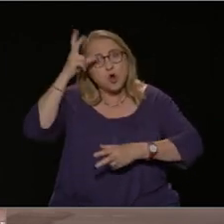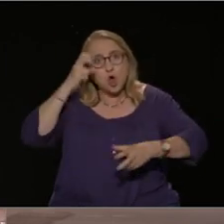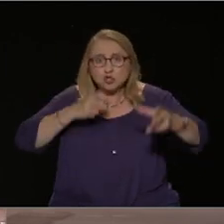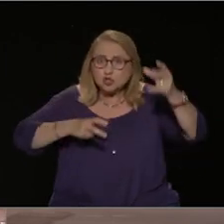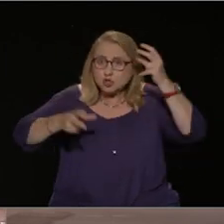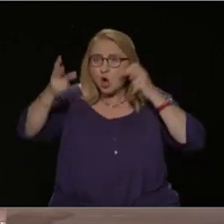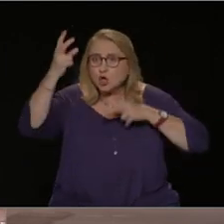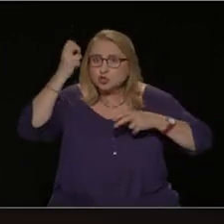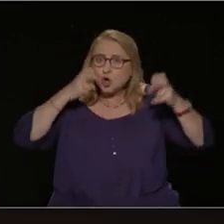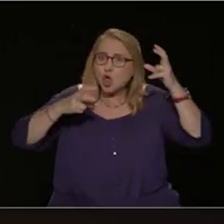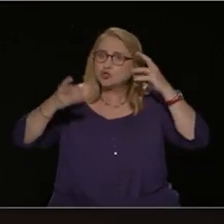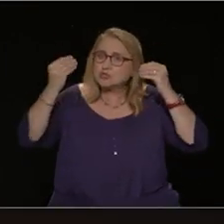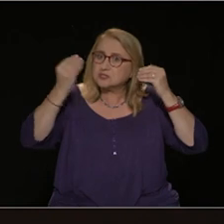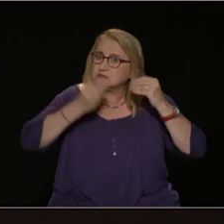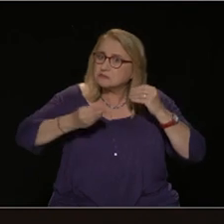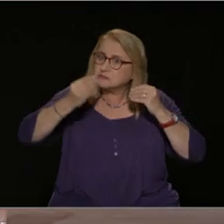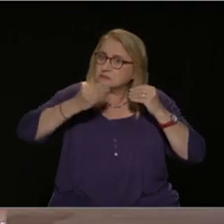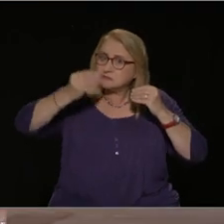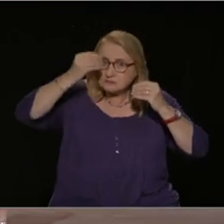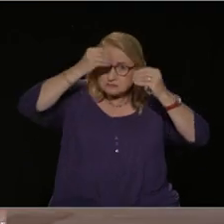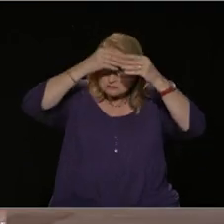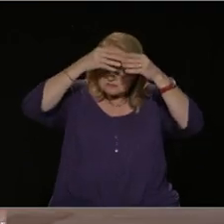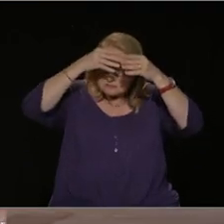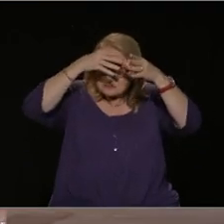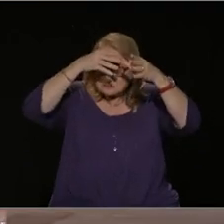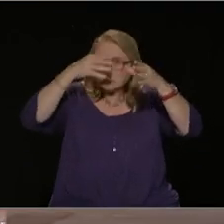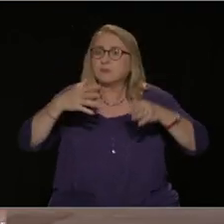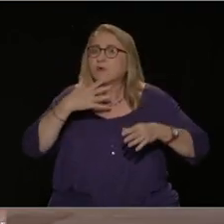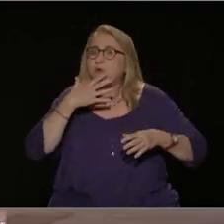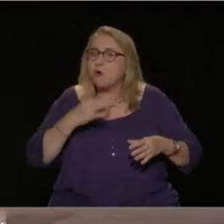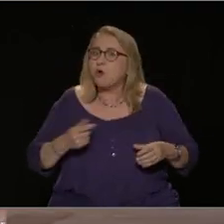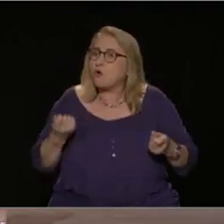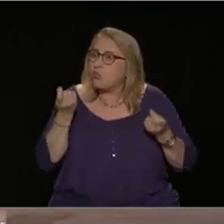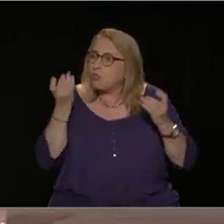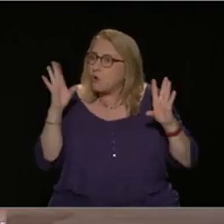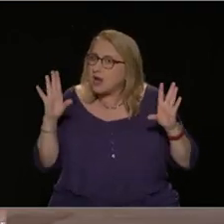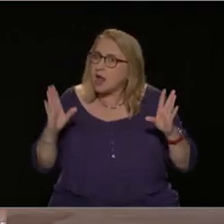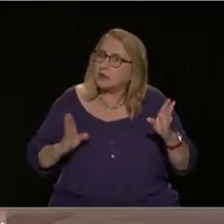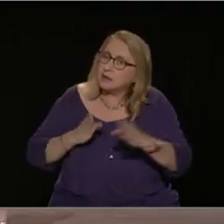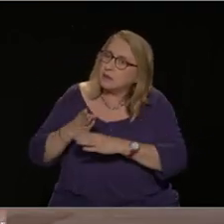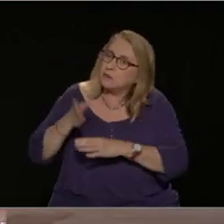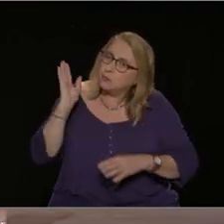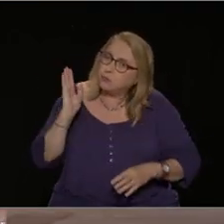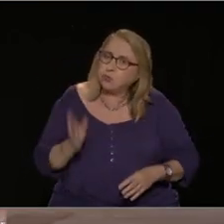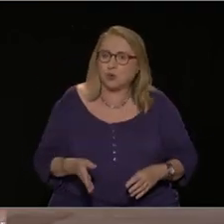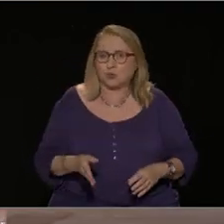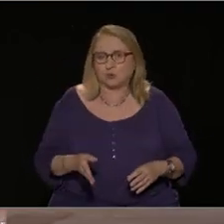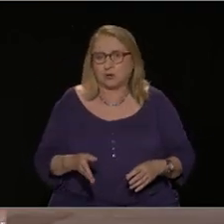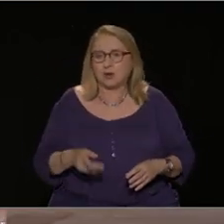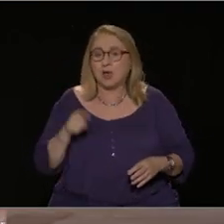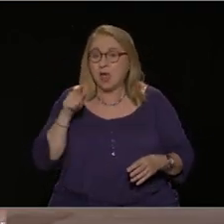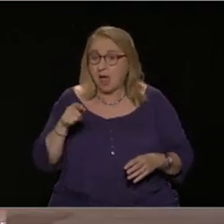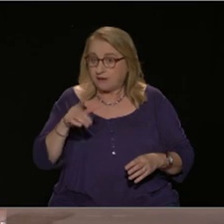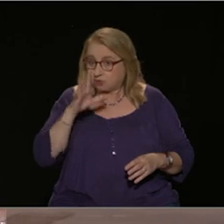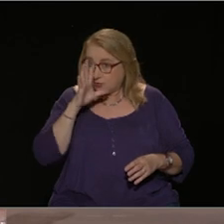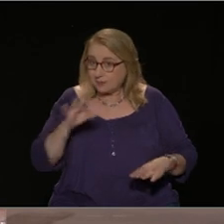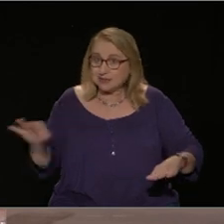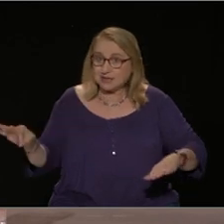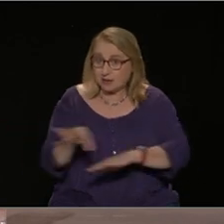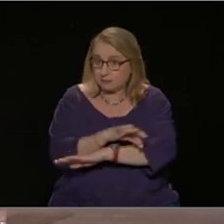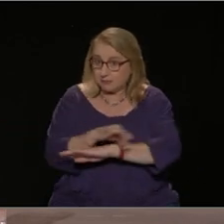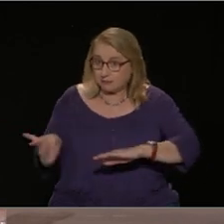αγώνες, ειδικά στη χώρα μας μετά από την εξέγερση του Πολυτεχνείου και δεν πρέπει να επιτρέψουμε να πισογυρίσει. Όπως σήμερα